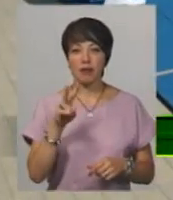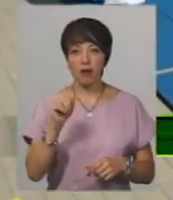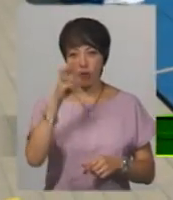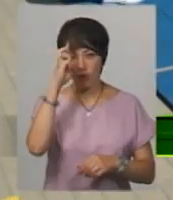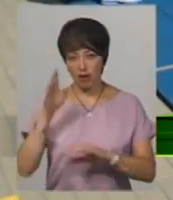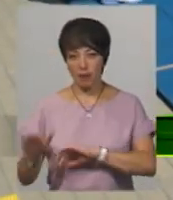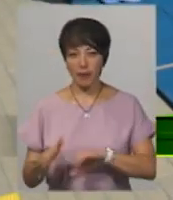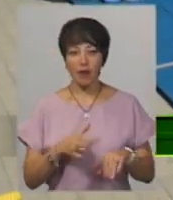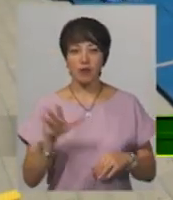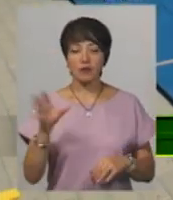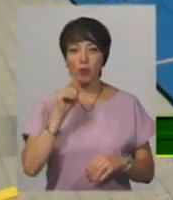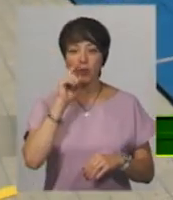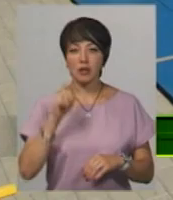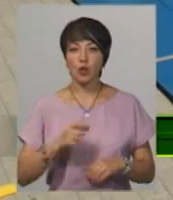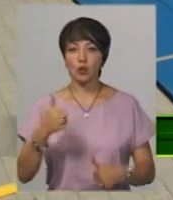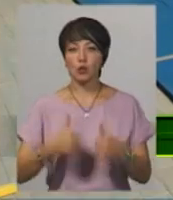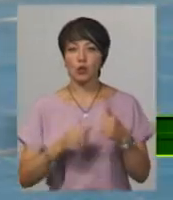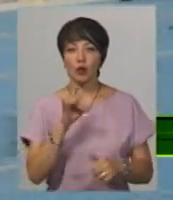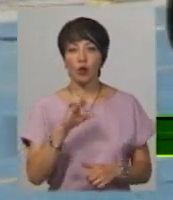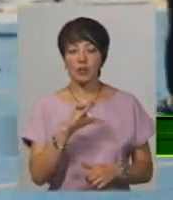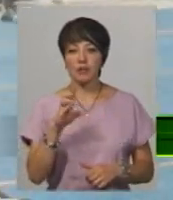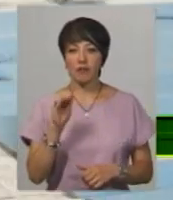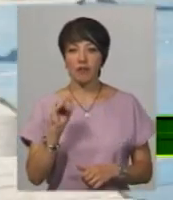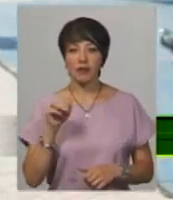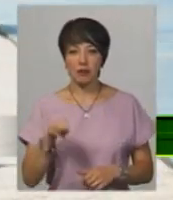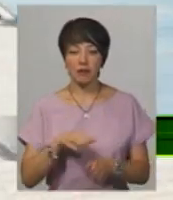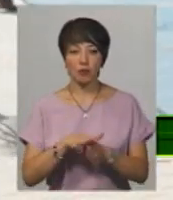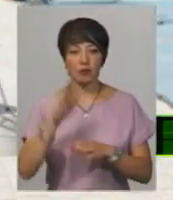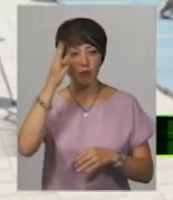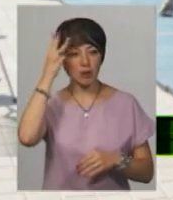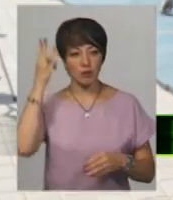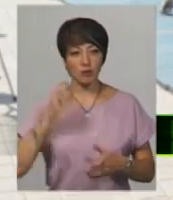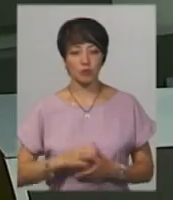Всеукраїнський турнір з кроссфіту «Батл Поділля» вперше відбувся у Хмельницькому.